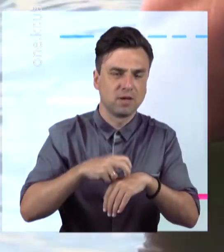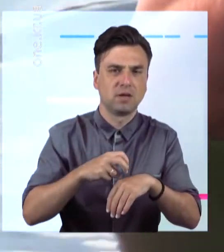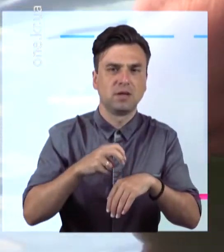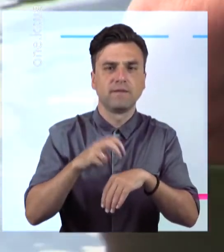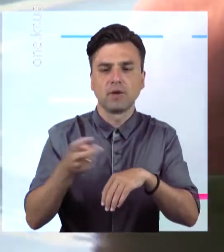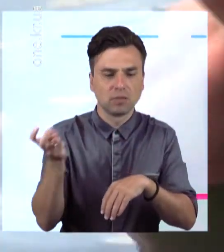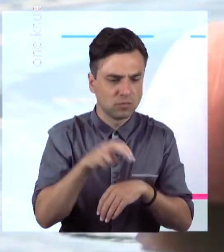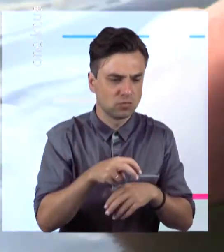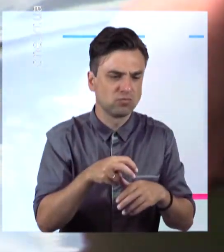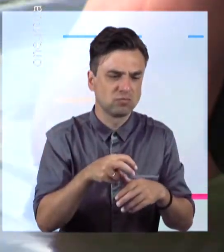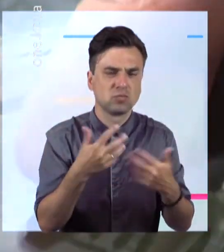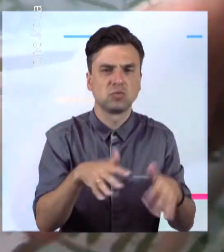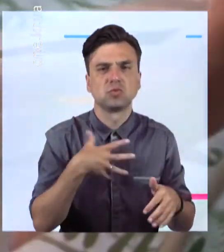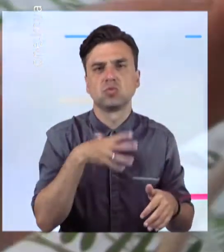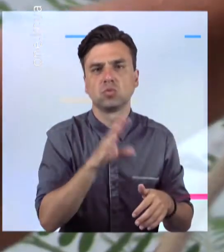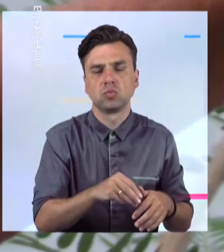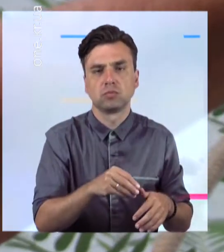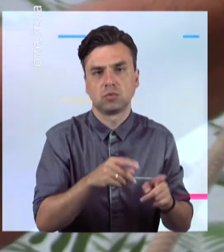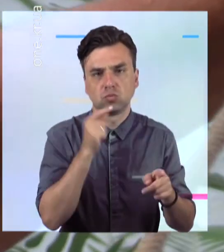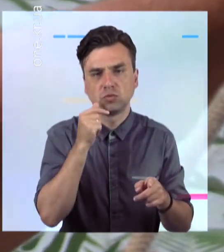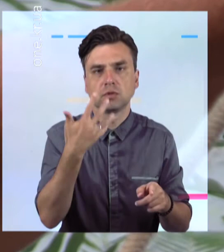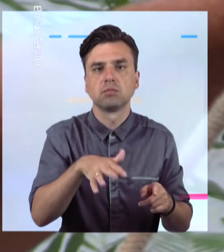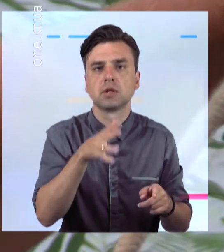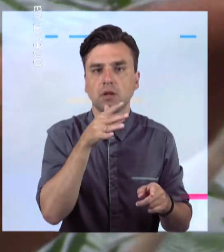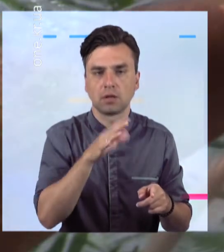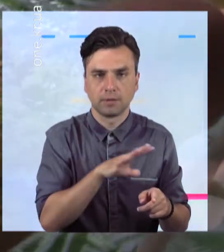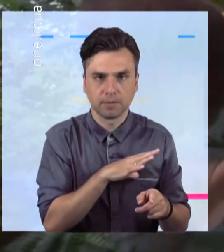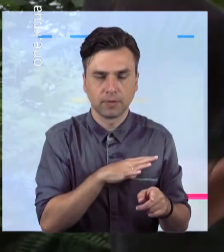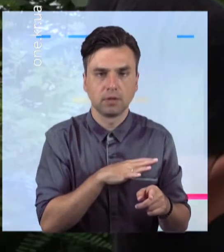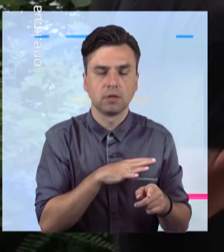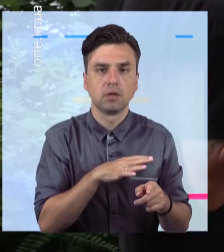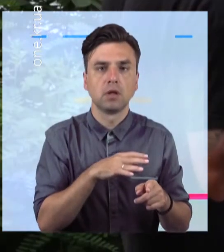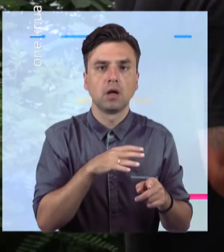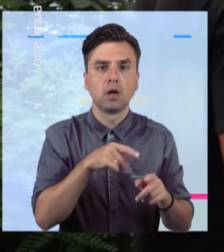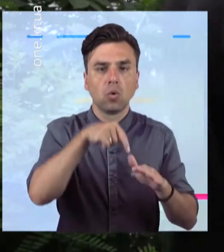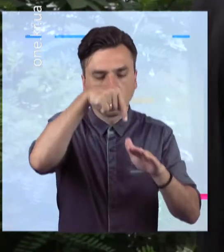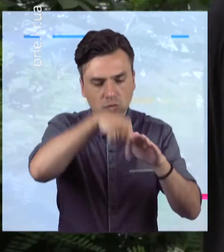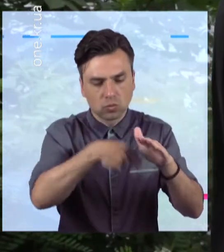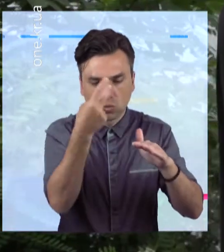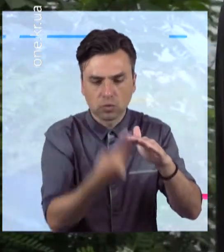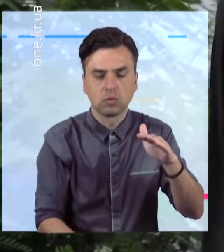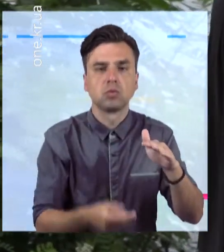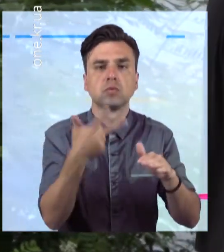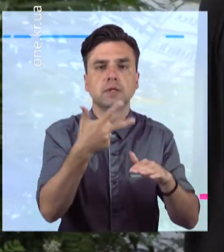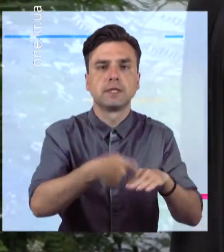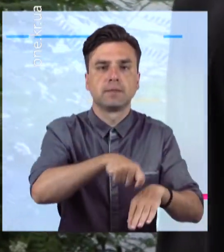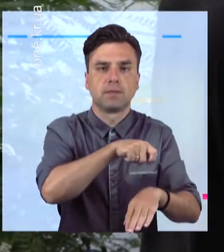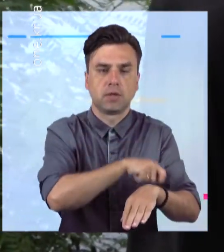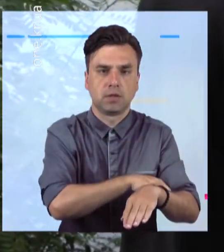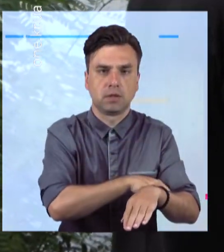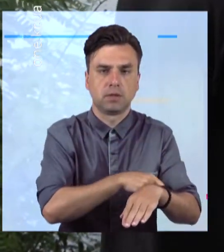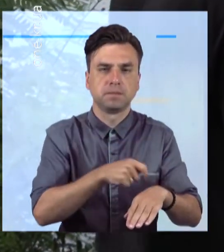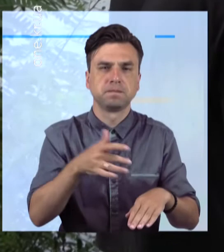смерть 50-річного містянина. Бездиханне тіло чоловіка на берег водолази дістали з триметрової глибини. Ймовірніше за все,